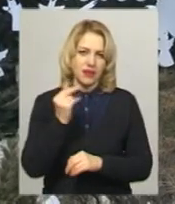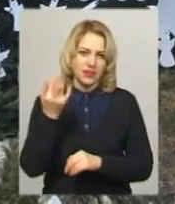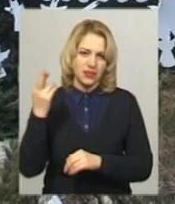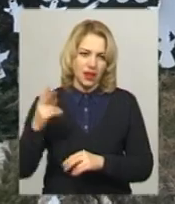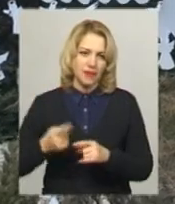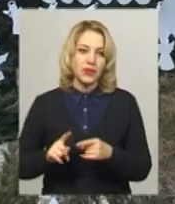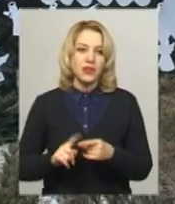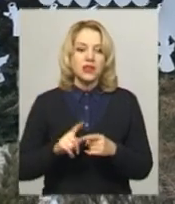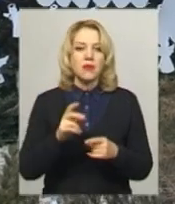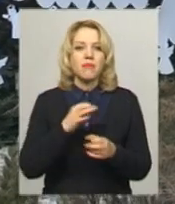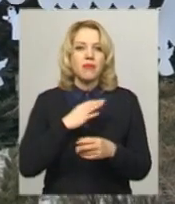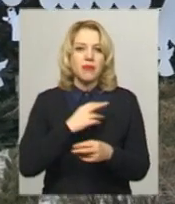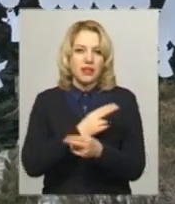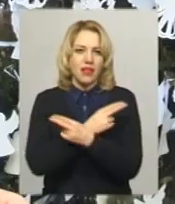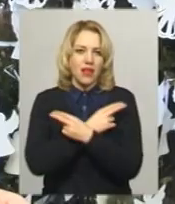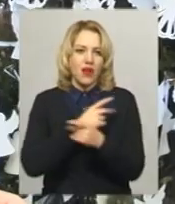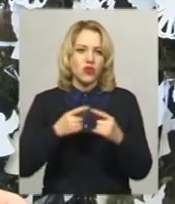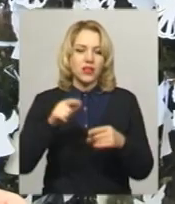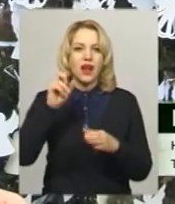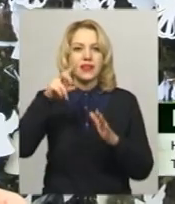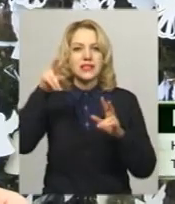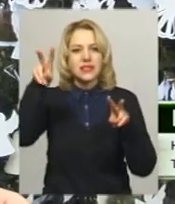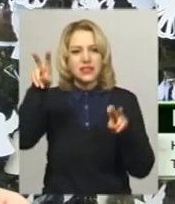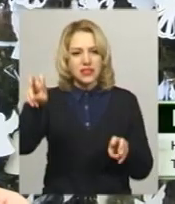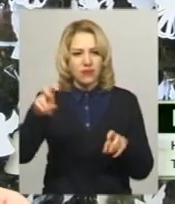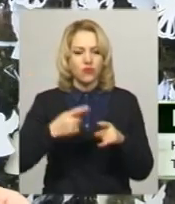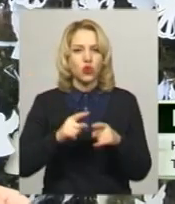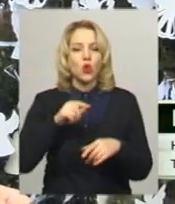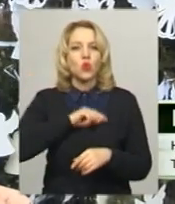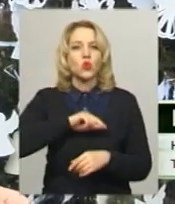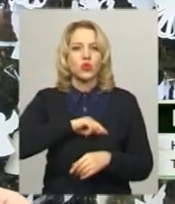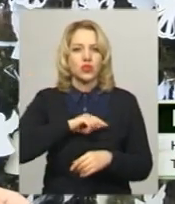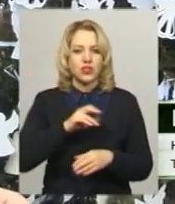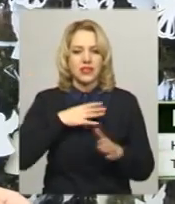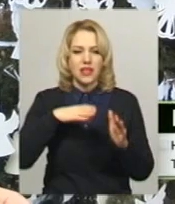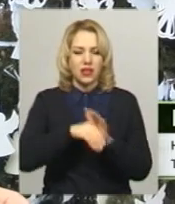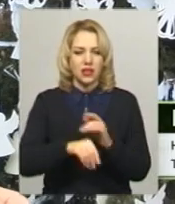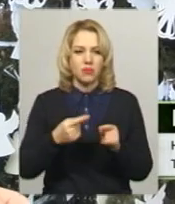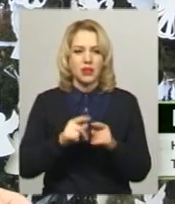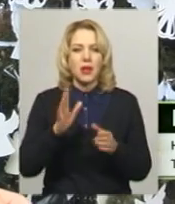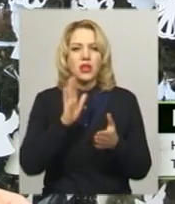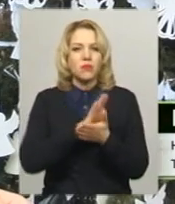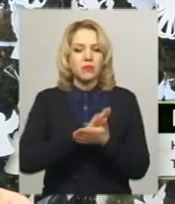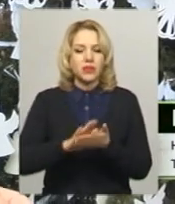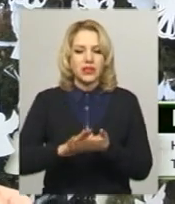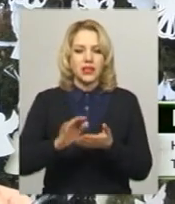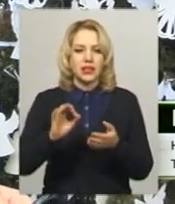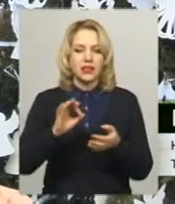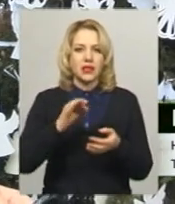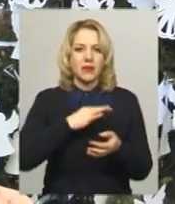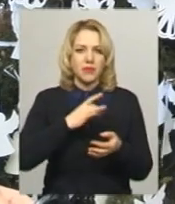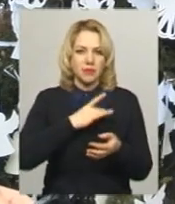білий янгол символізує душі загиблих активістів. Умови акції були такі, що ангели мають бути з білого паперу, тому ми будемо